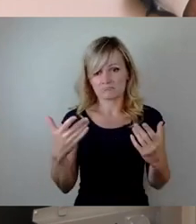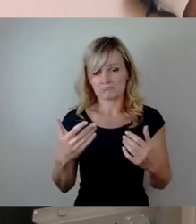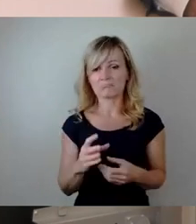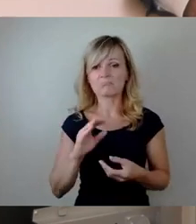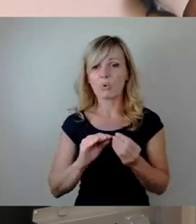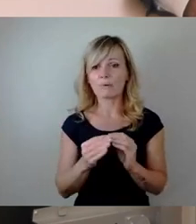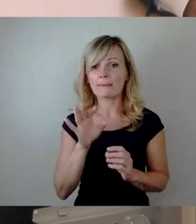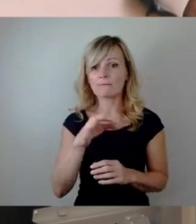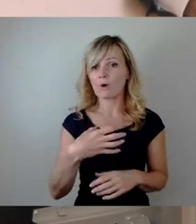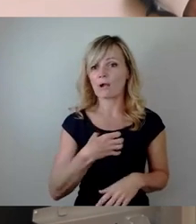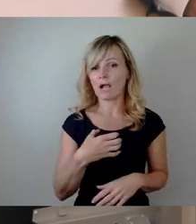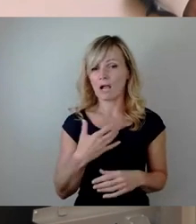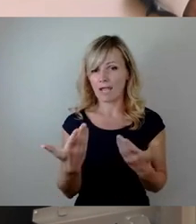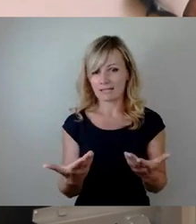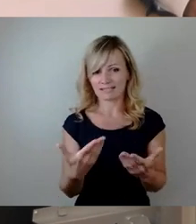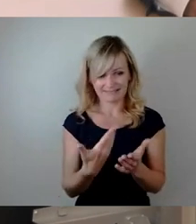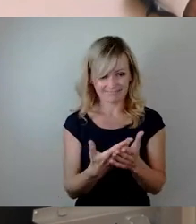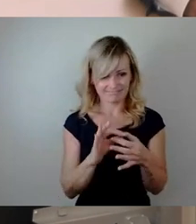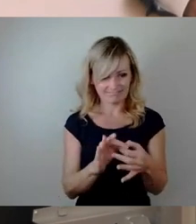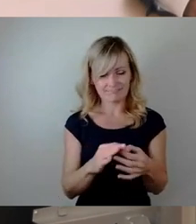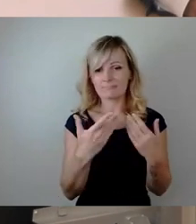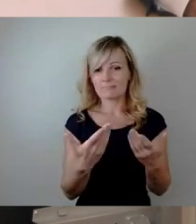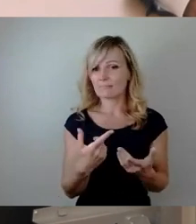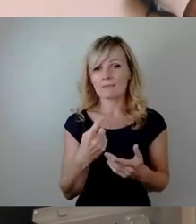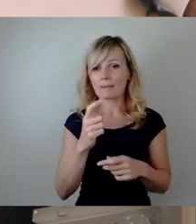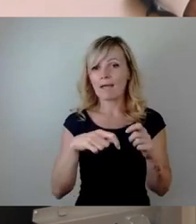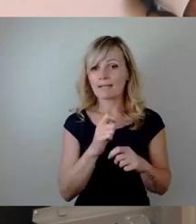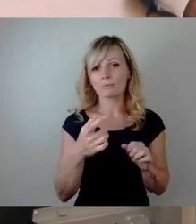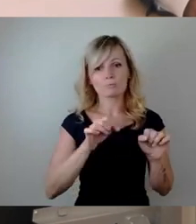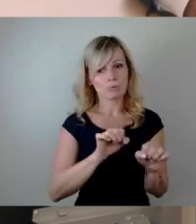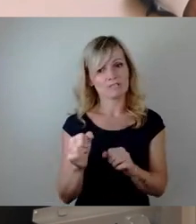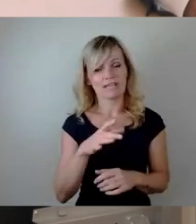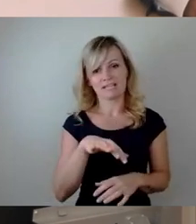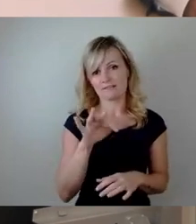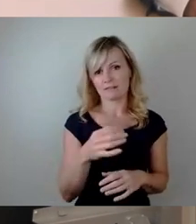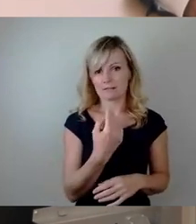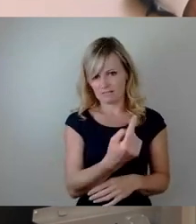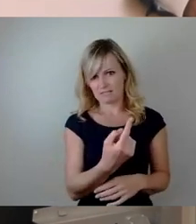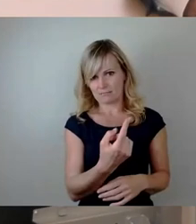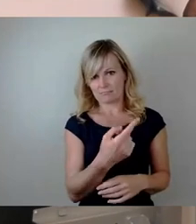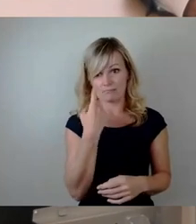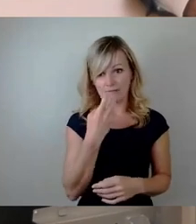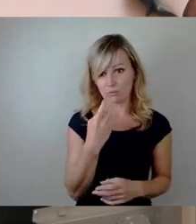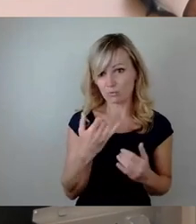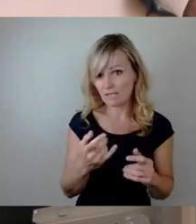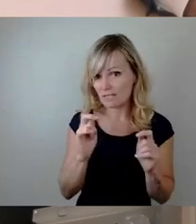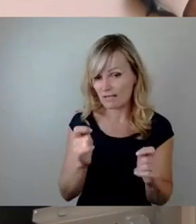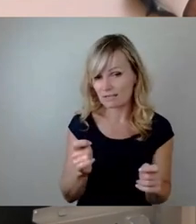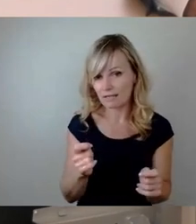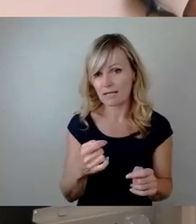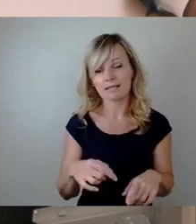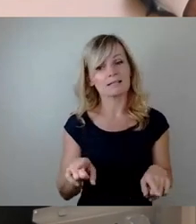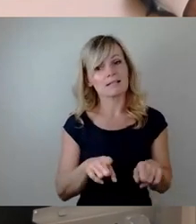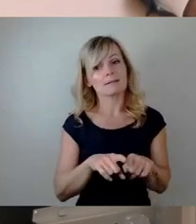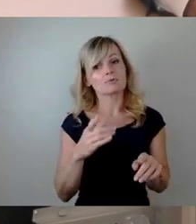Krankheitsbilder entsprechende Behandlungsmöglichkeiten zu finden. Aber Sie versuchen mit diesem Antrag, genauso wie es schon die